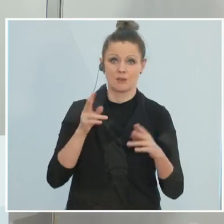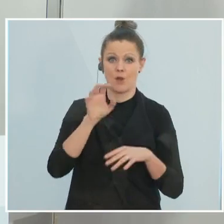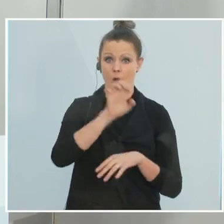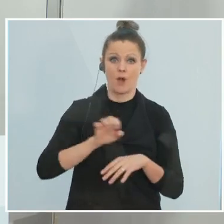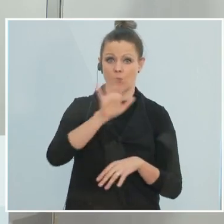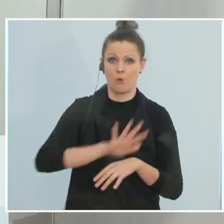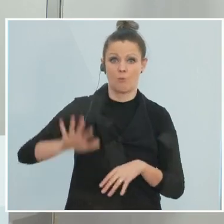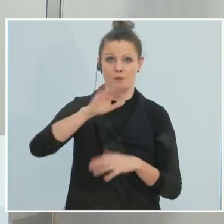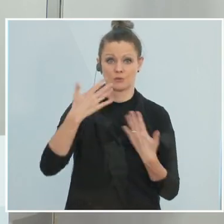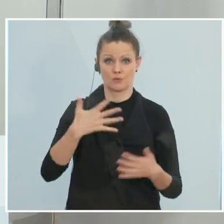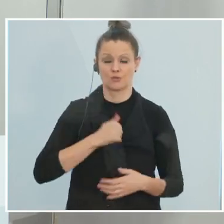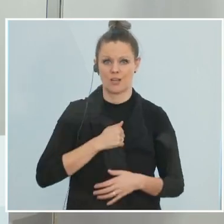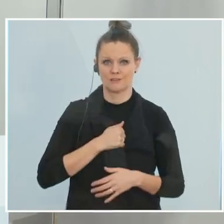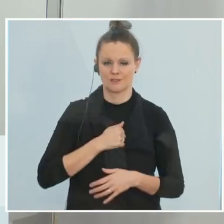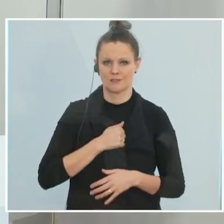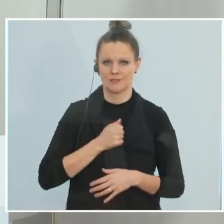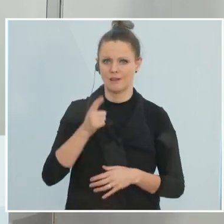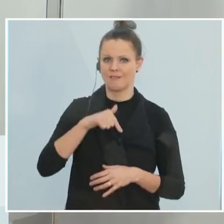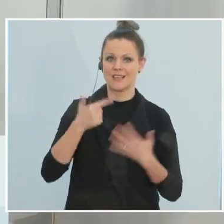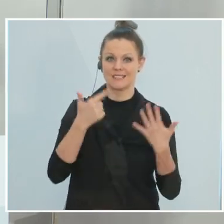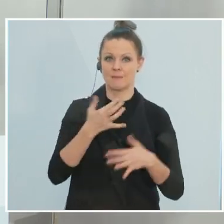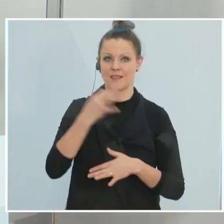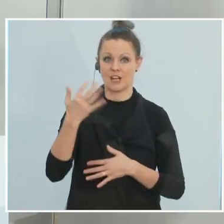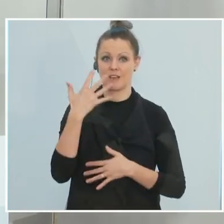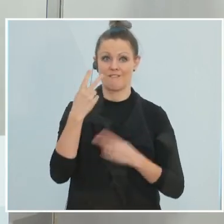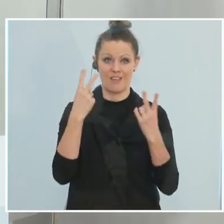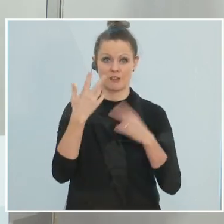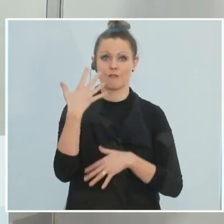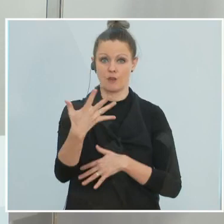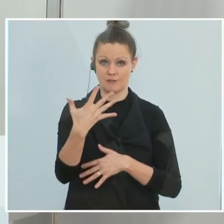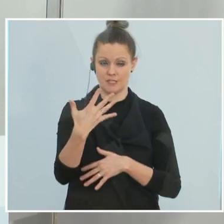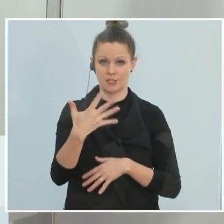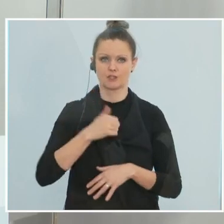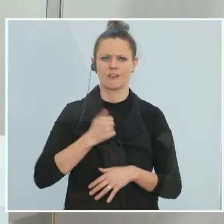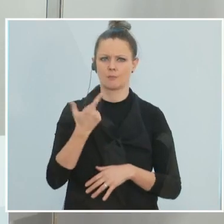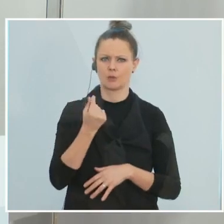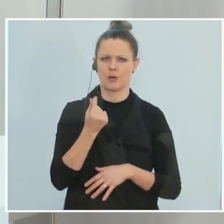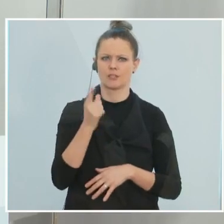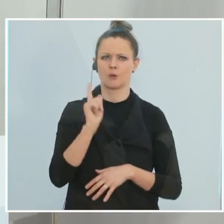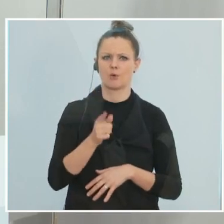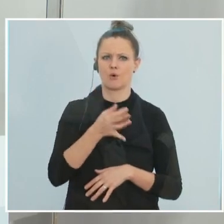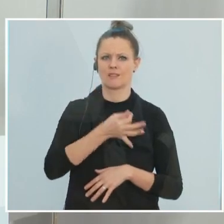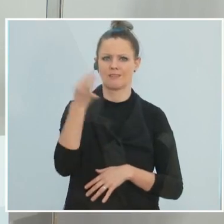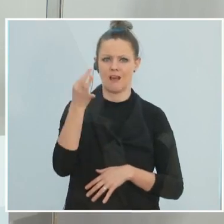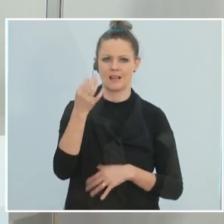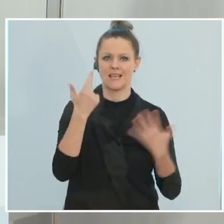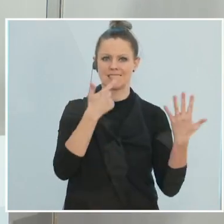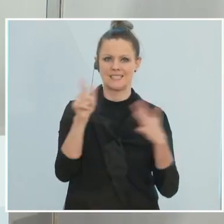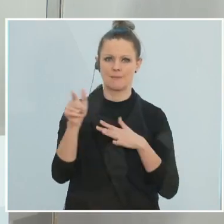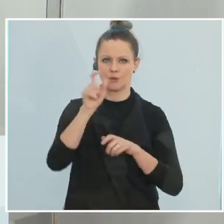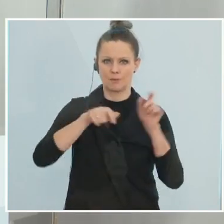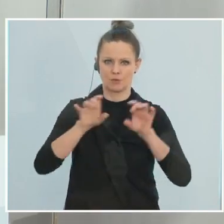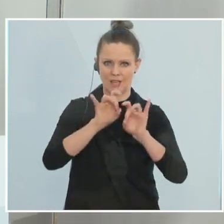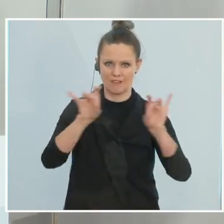Wenn wir 50 in der Sieben-Tage-Inzidenz, also 700 Infizierte pro Tag erreichen oder in die